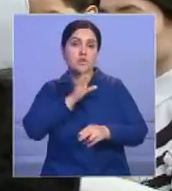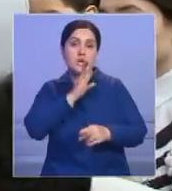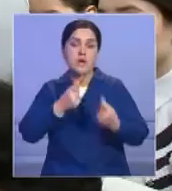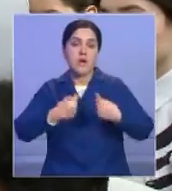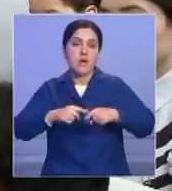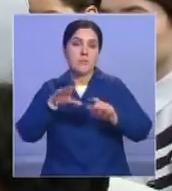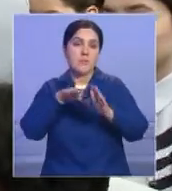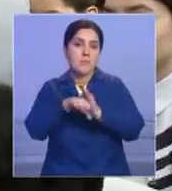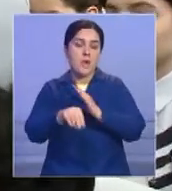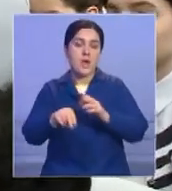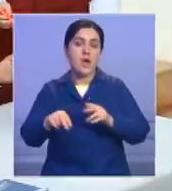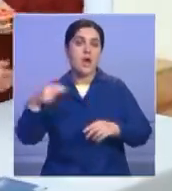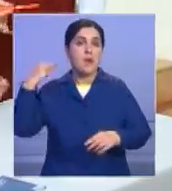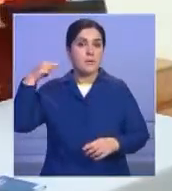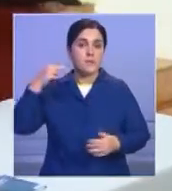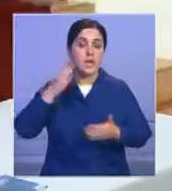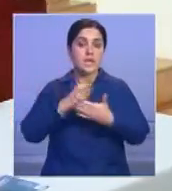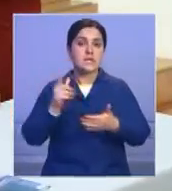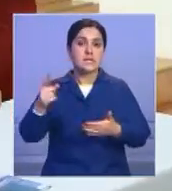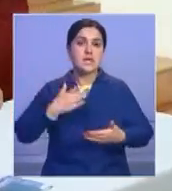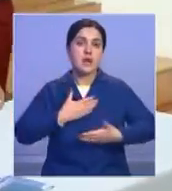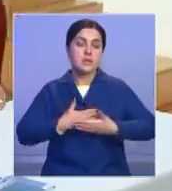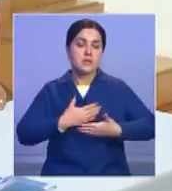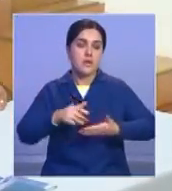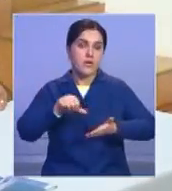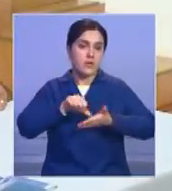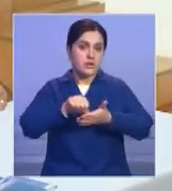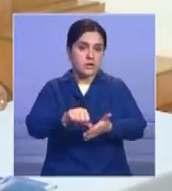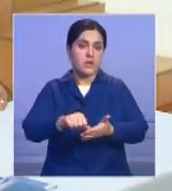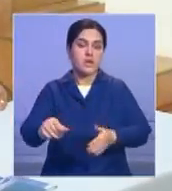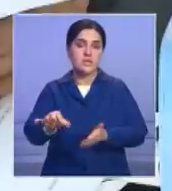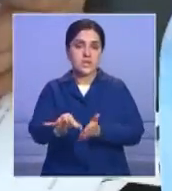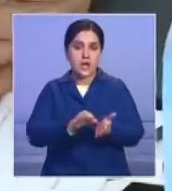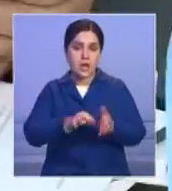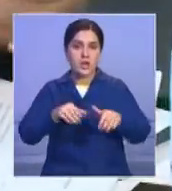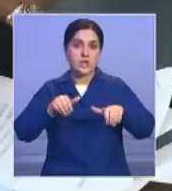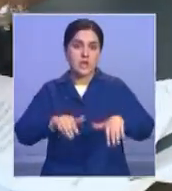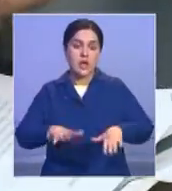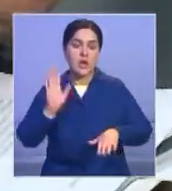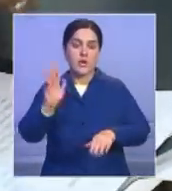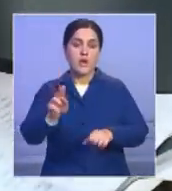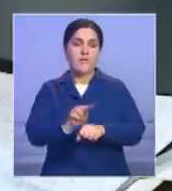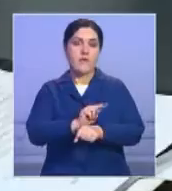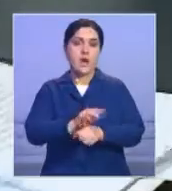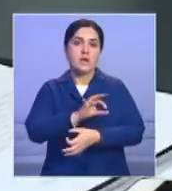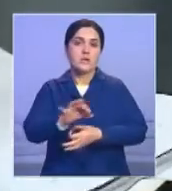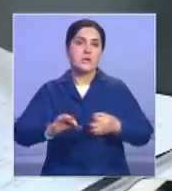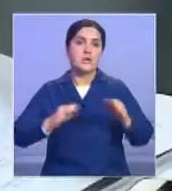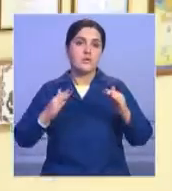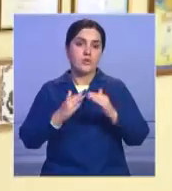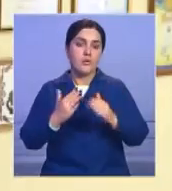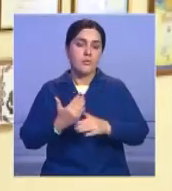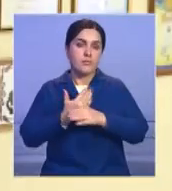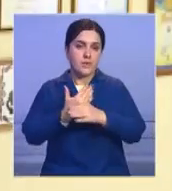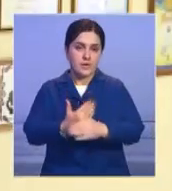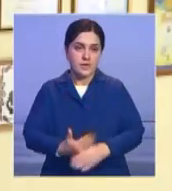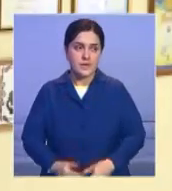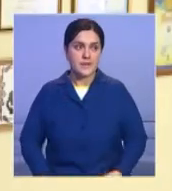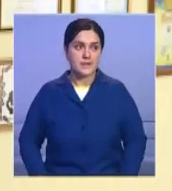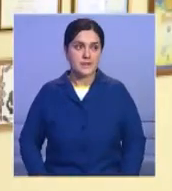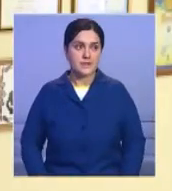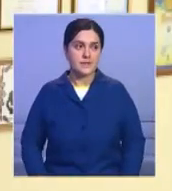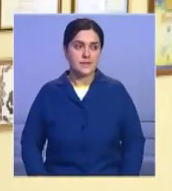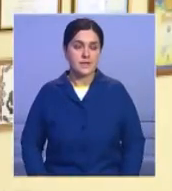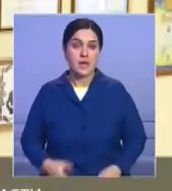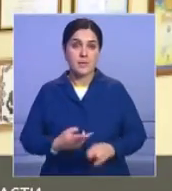при президенте. Активные представительницы прекрасного полуатерау сразу решили взять шество над воспитанниками детского дома. Я думаю, что эти